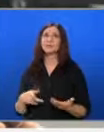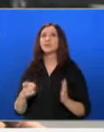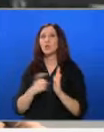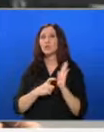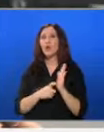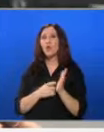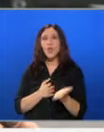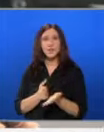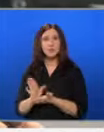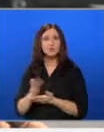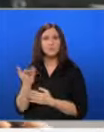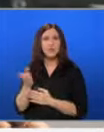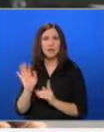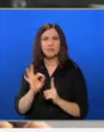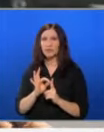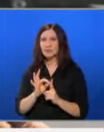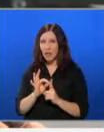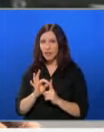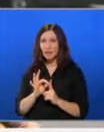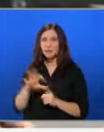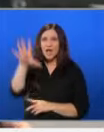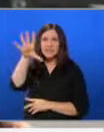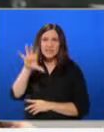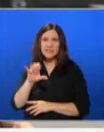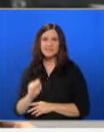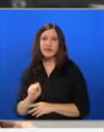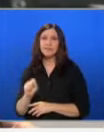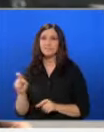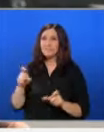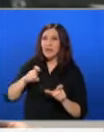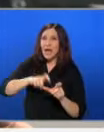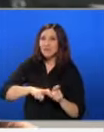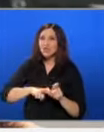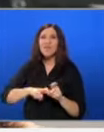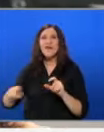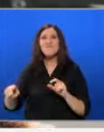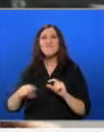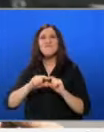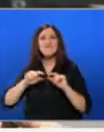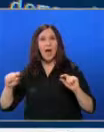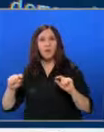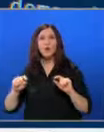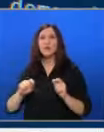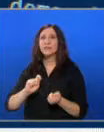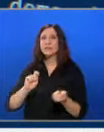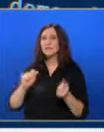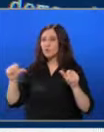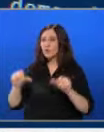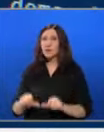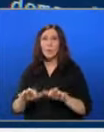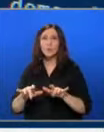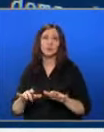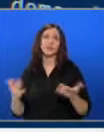източник. Тяхната цел е да се свали при качен файл и да се компроментира компютърната конфигурация. След